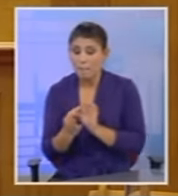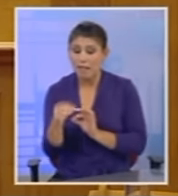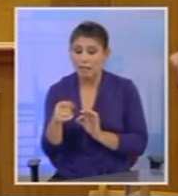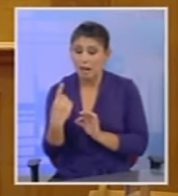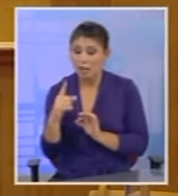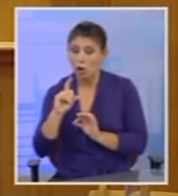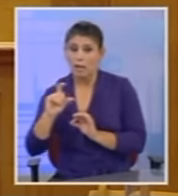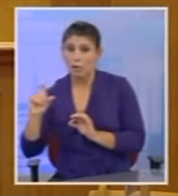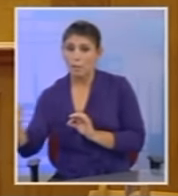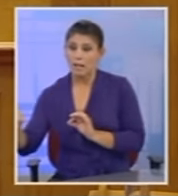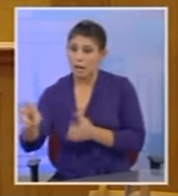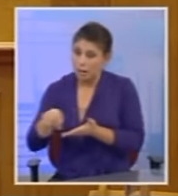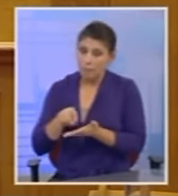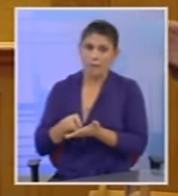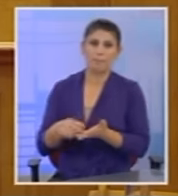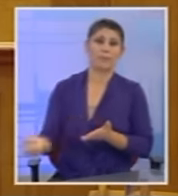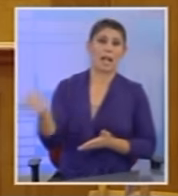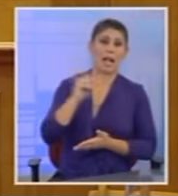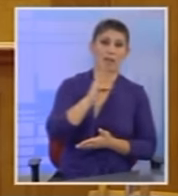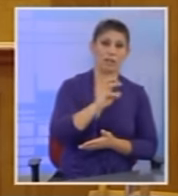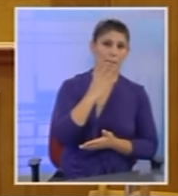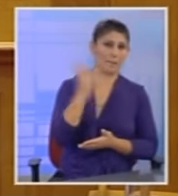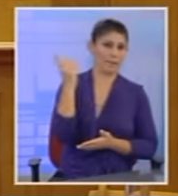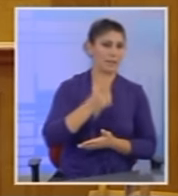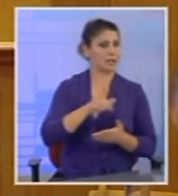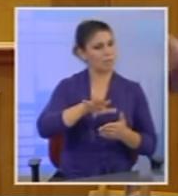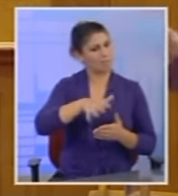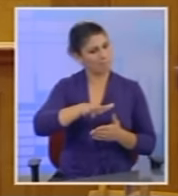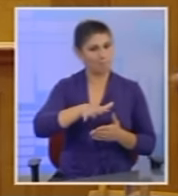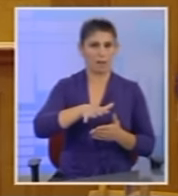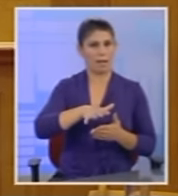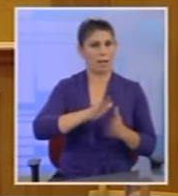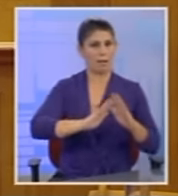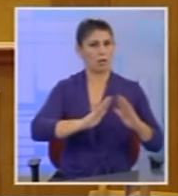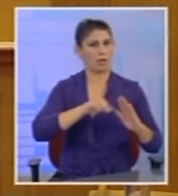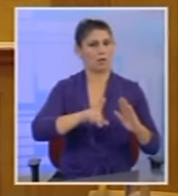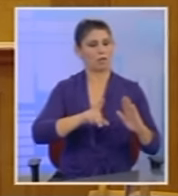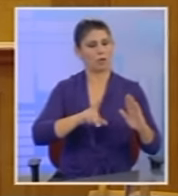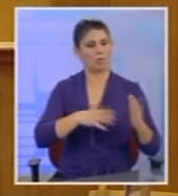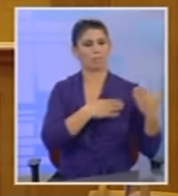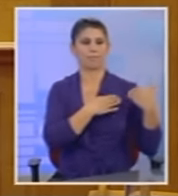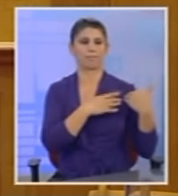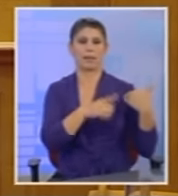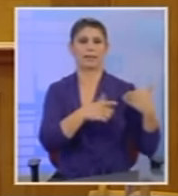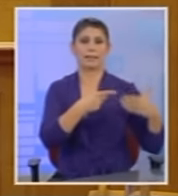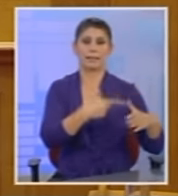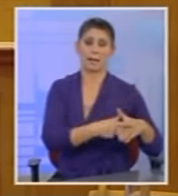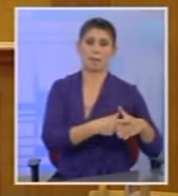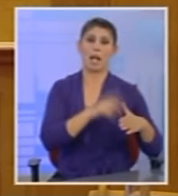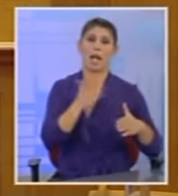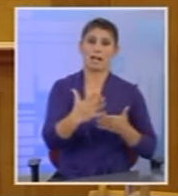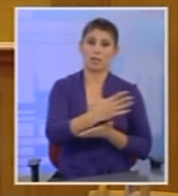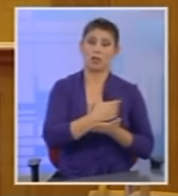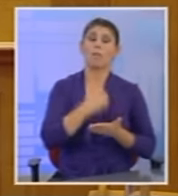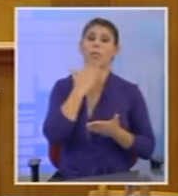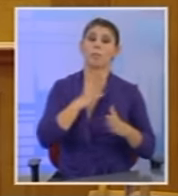Ένα άλλο 35% έχει μια σχετική προστασία και εναπόκειται στις τράπεζες και γράφεται επακριβώς αν για κάποιο λόγο το εισόδημα δεν